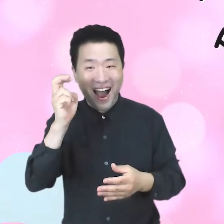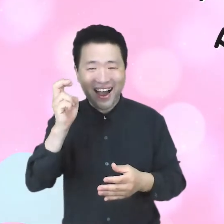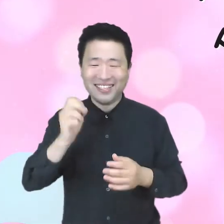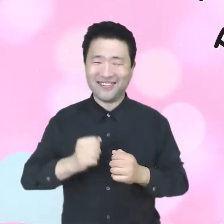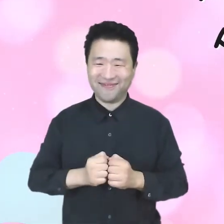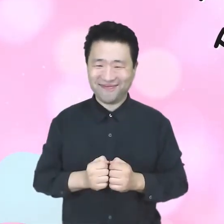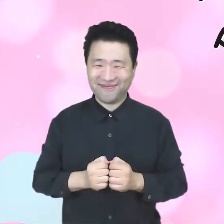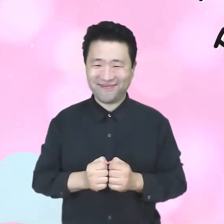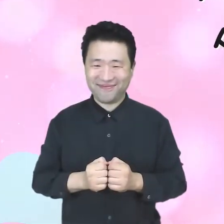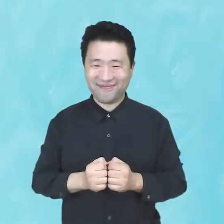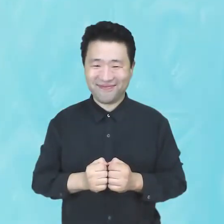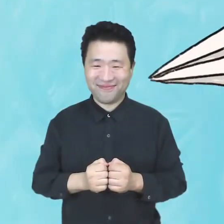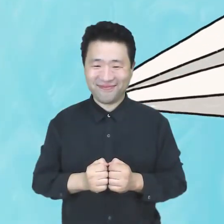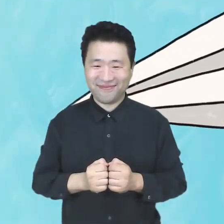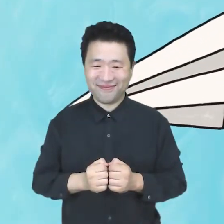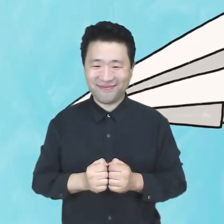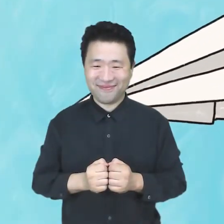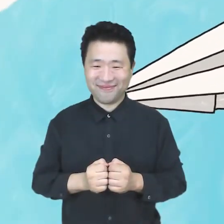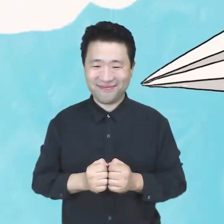같았거든.